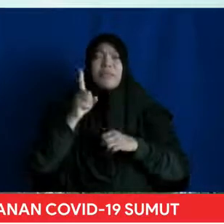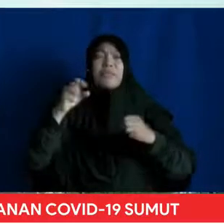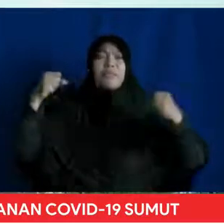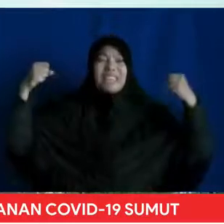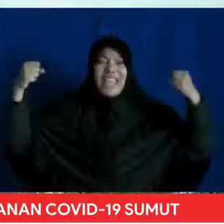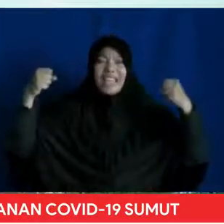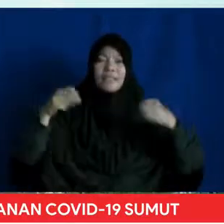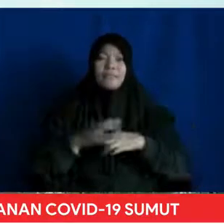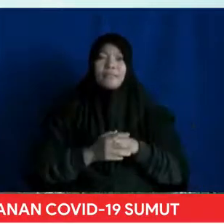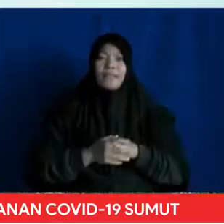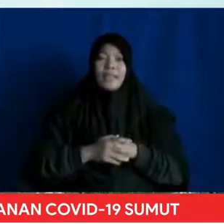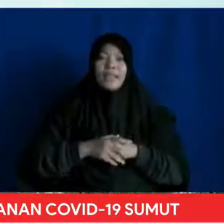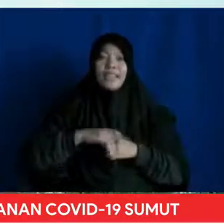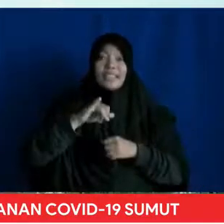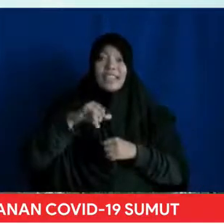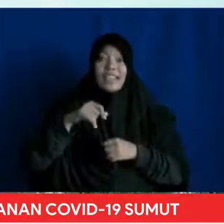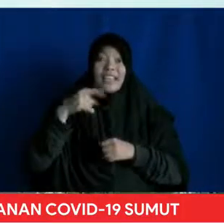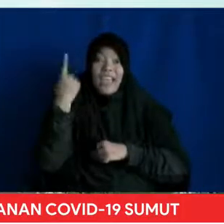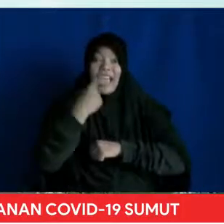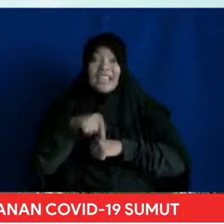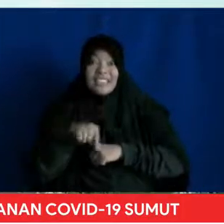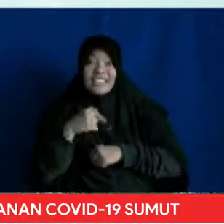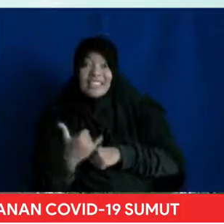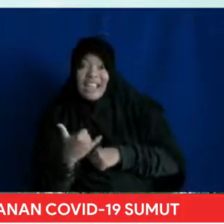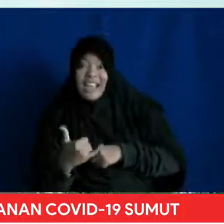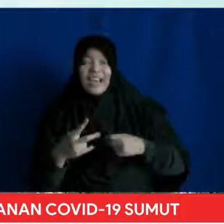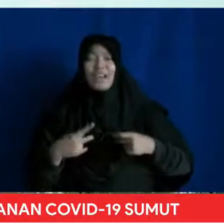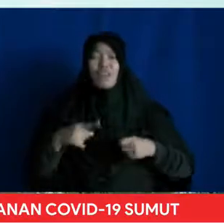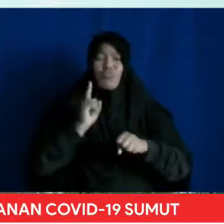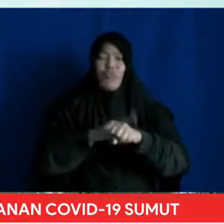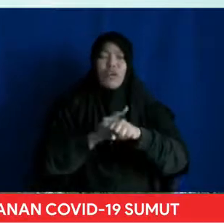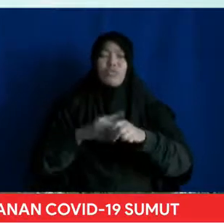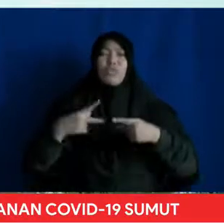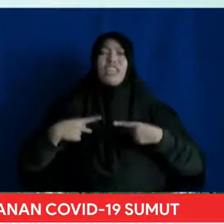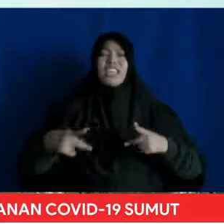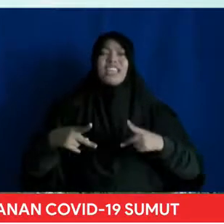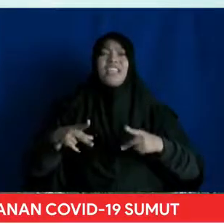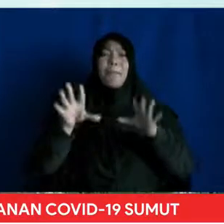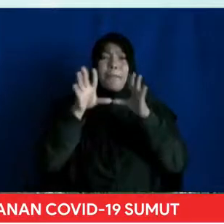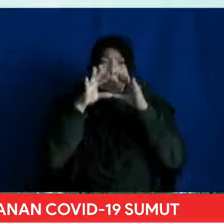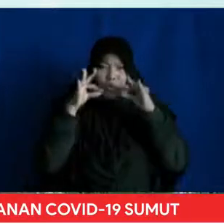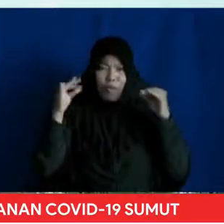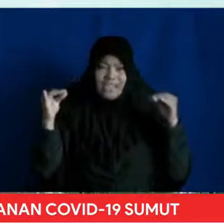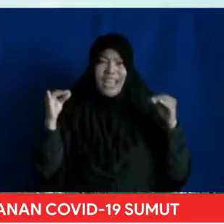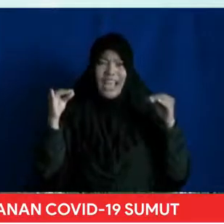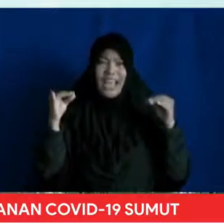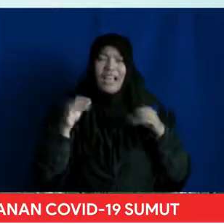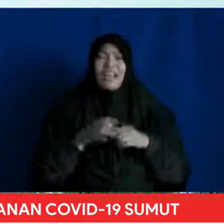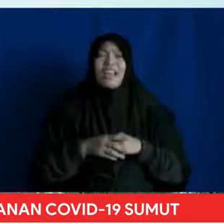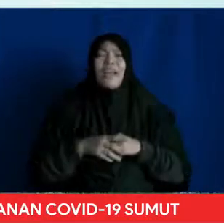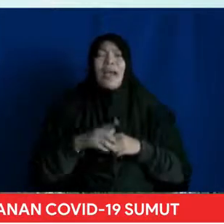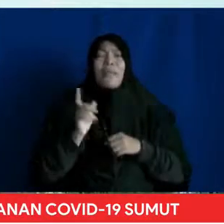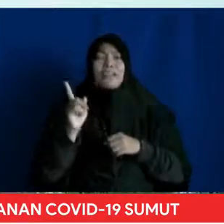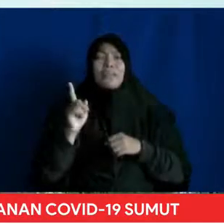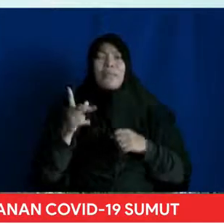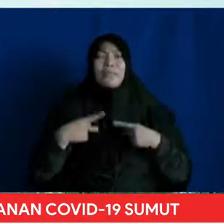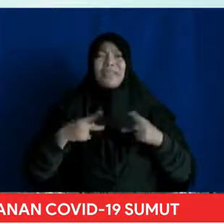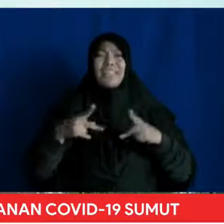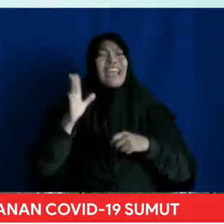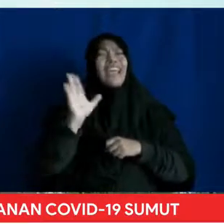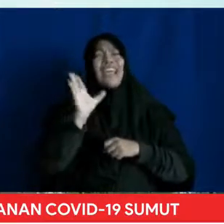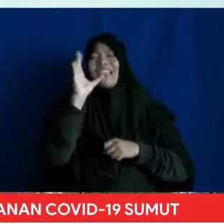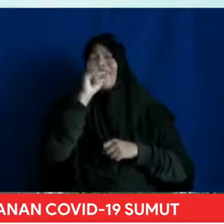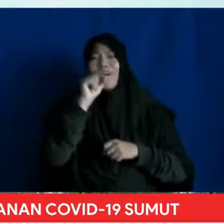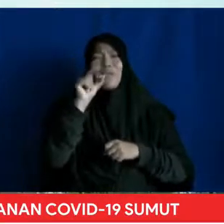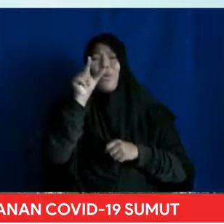saatnya kita menjalankan ibadah Ramadan bersama keluarga di rumah Karena kita tidak pernah tahu Siapa orang yang di luar yang membawa